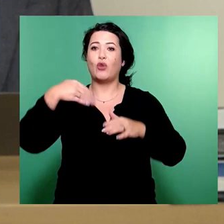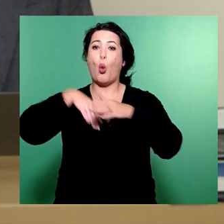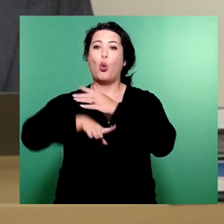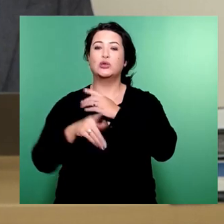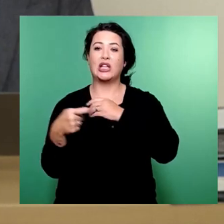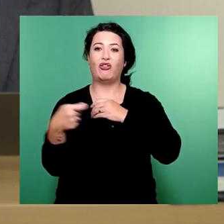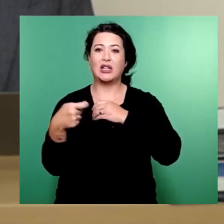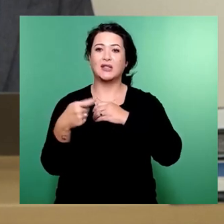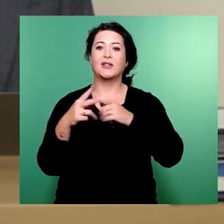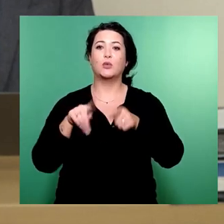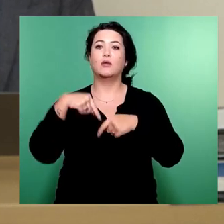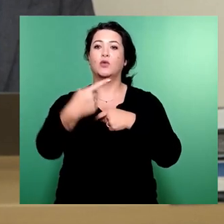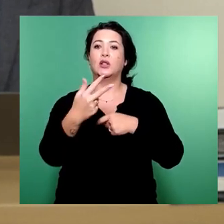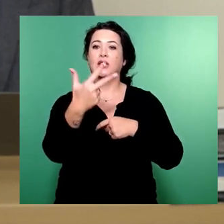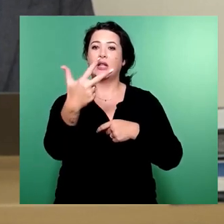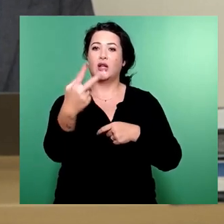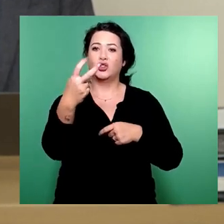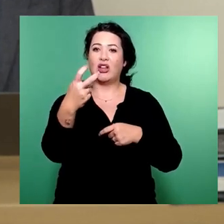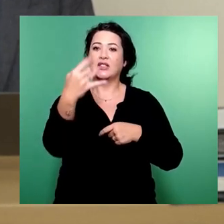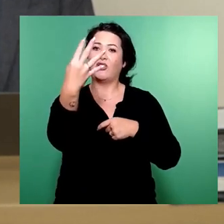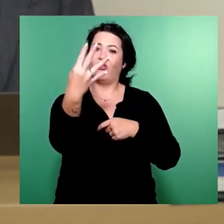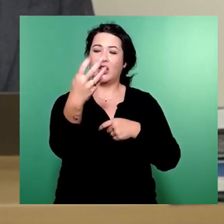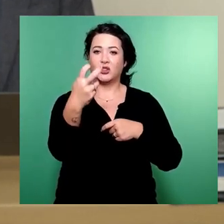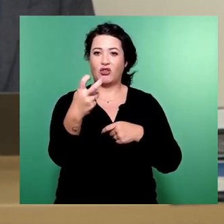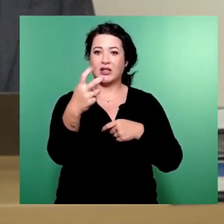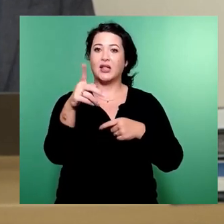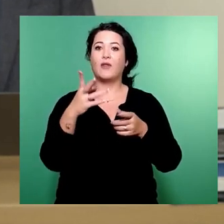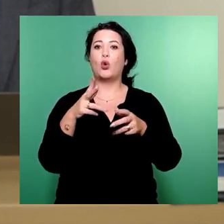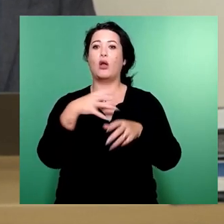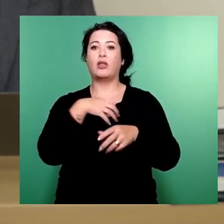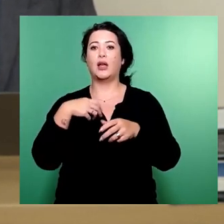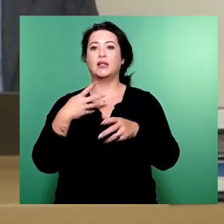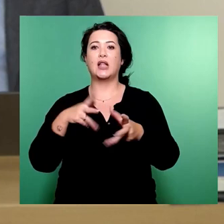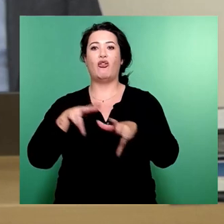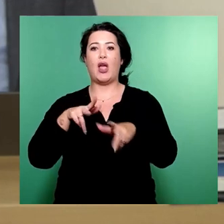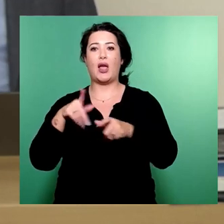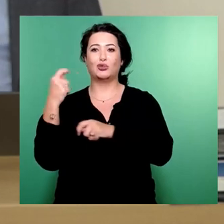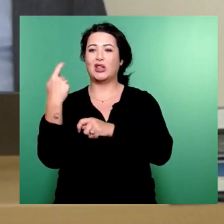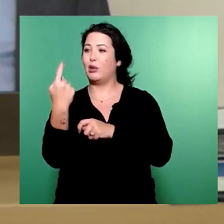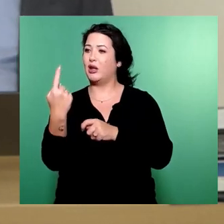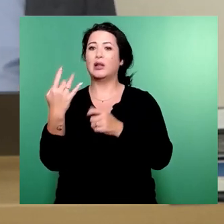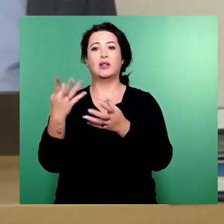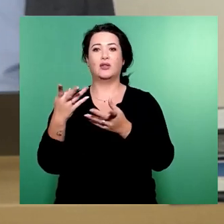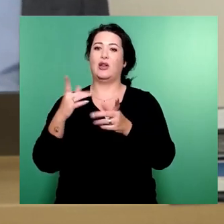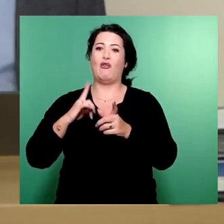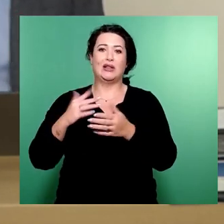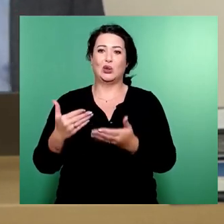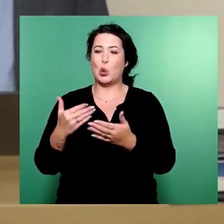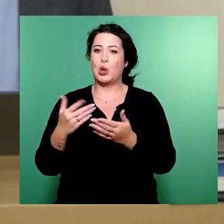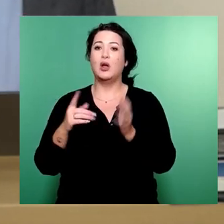Jahre 23 und 24 der Dresdner Verkehrsbetriebe passiert, weil die Summen in der Finanzierung der